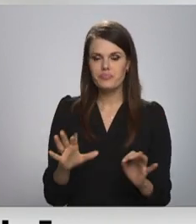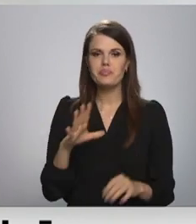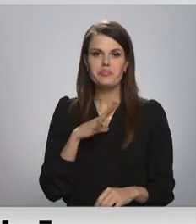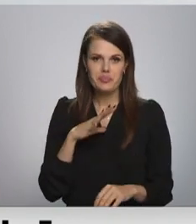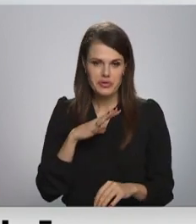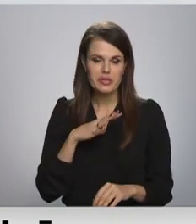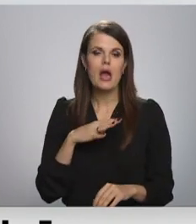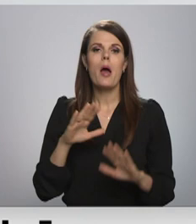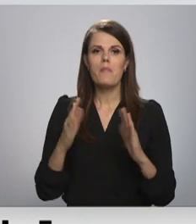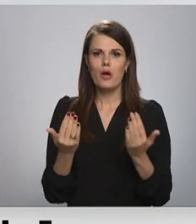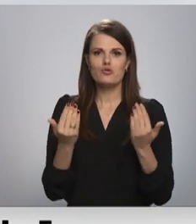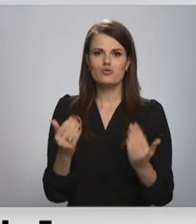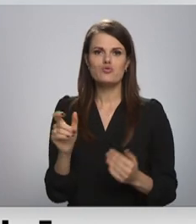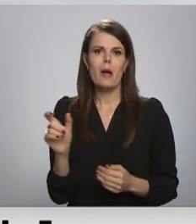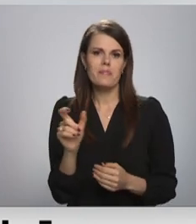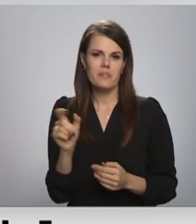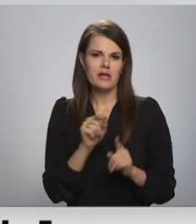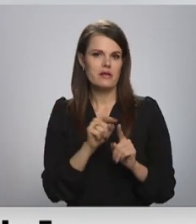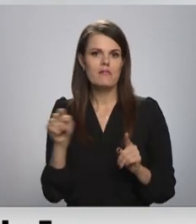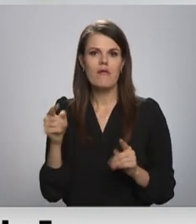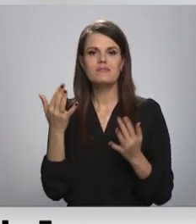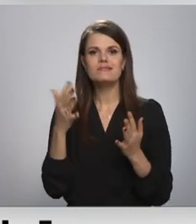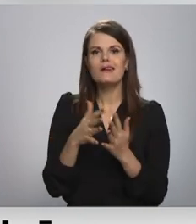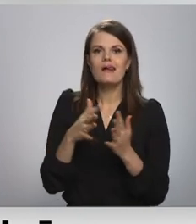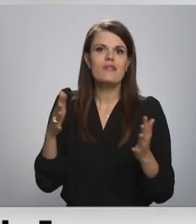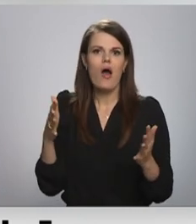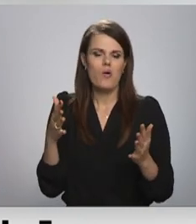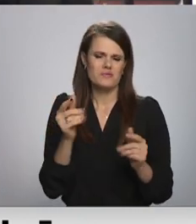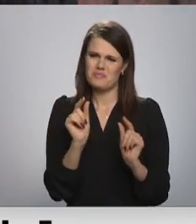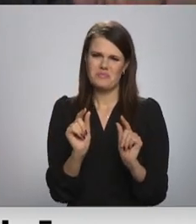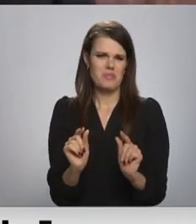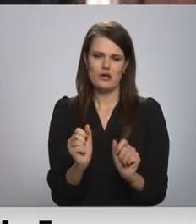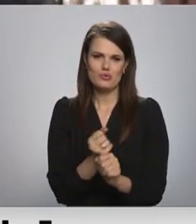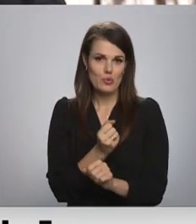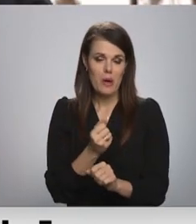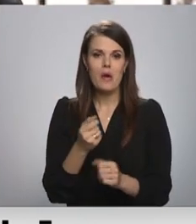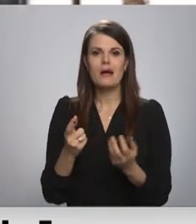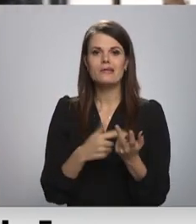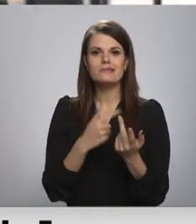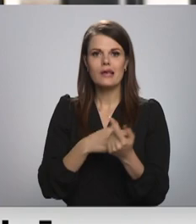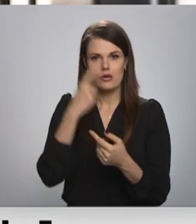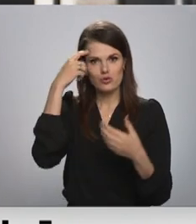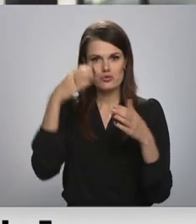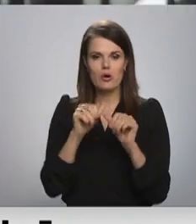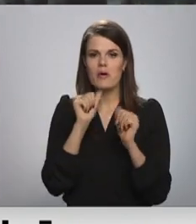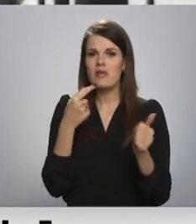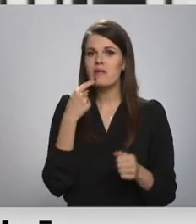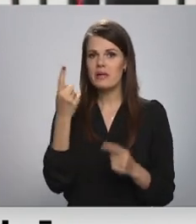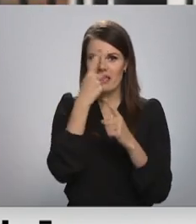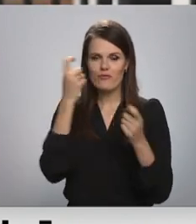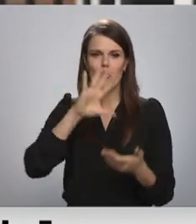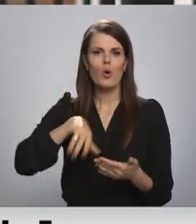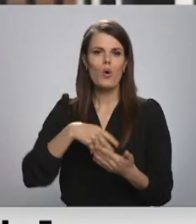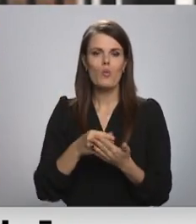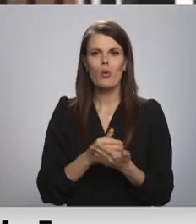Bet no šo brīdi šādu faktu daudzums nav liels. Skaitļus domē nenosauc, informāciju aizvien